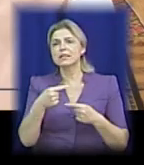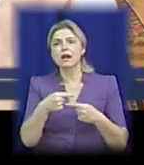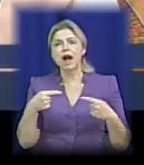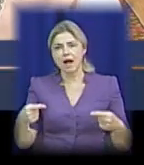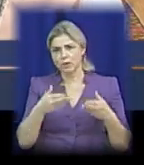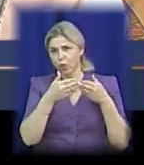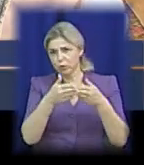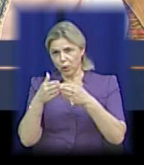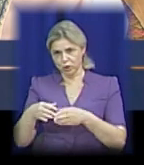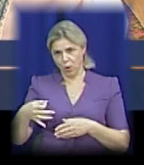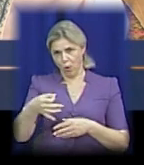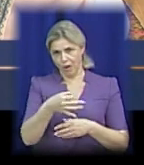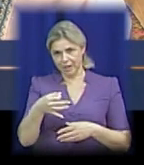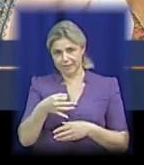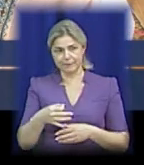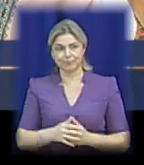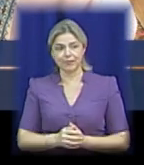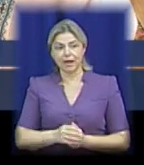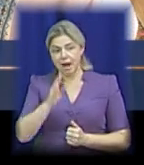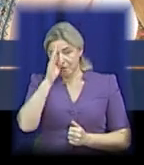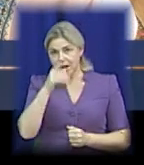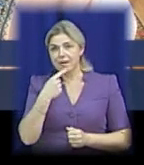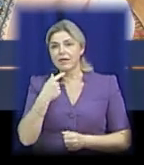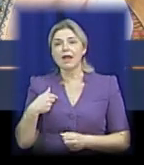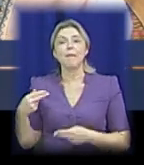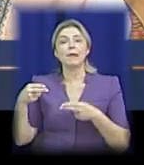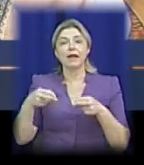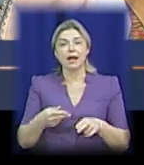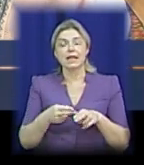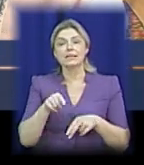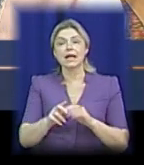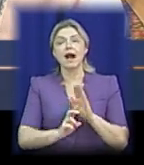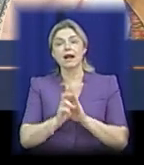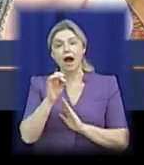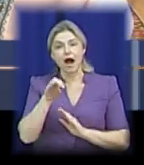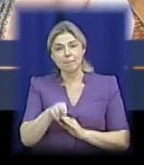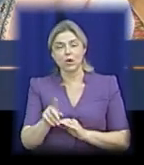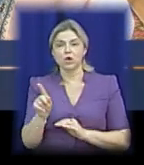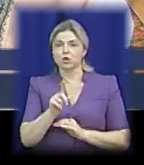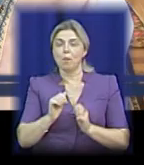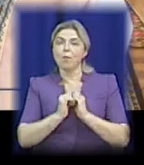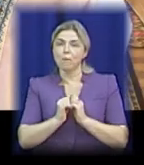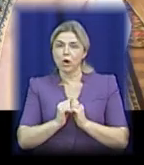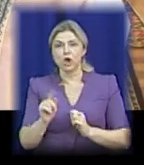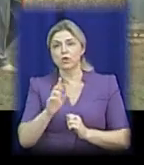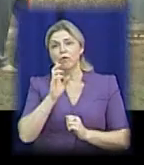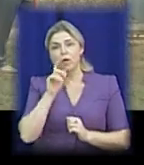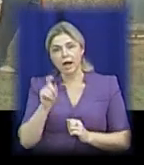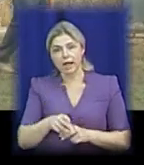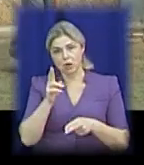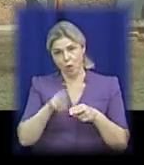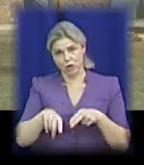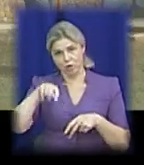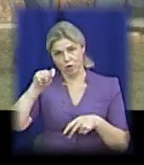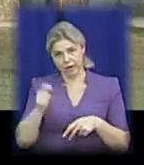приїхав в цей храм, щоб помилитися за те, щоб в Україні настав мир і закінчилася війна. Тетяна